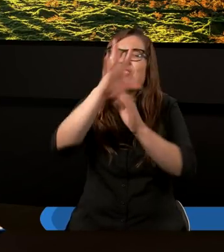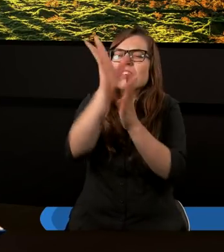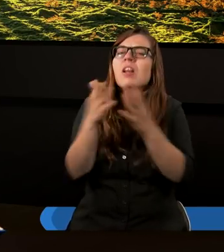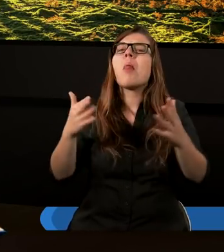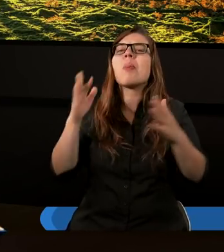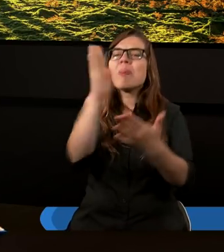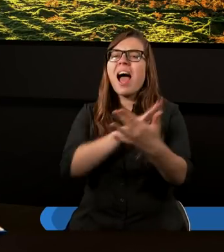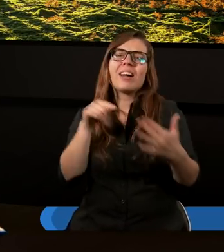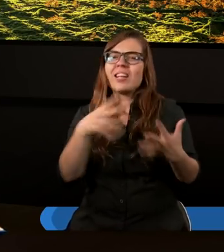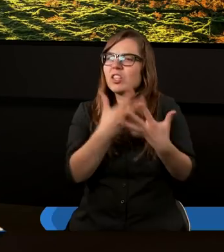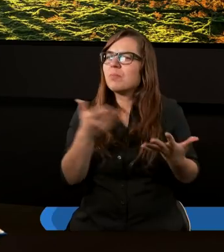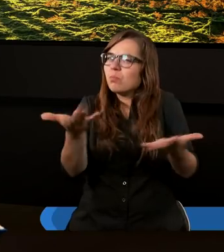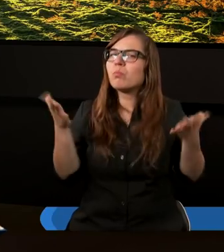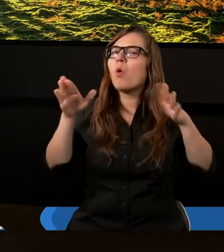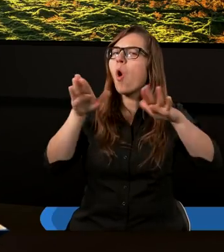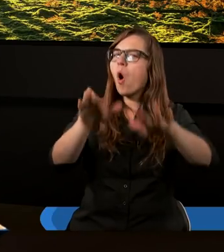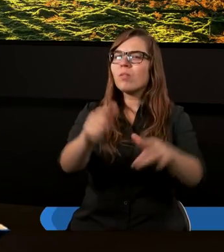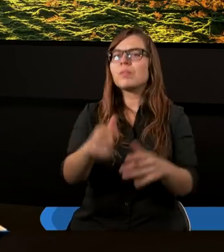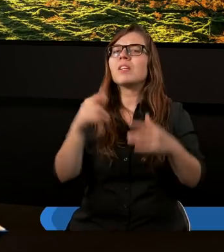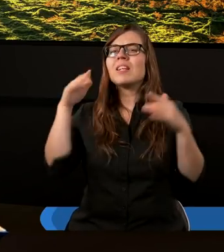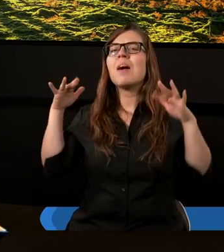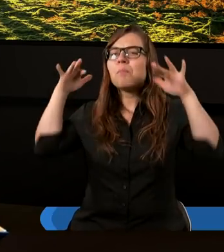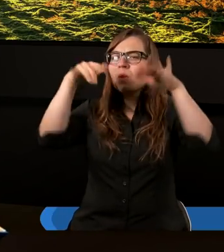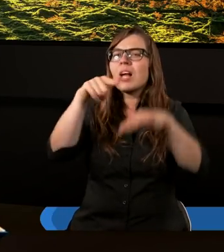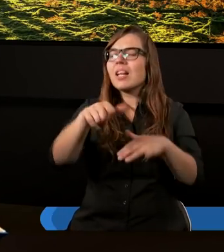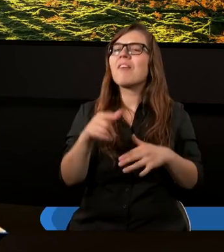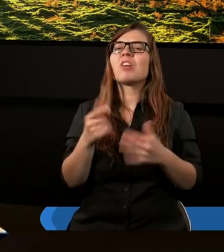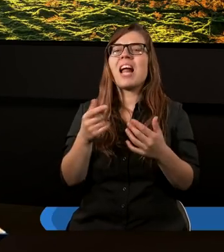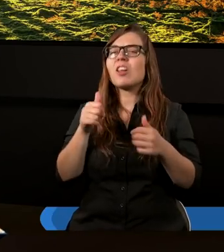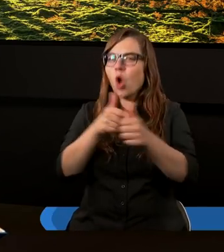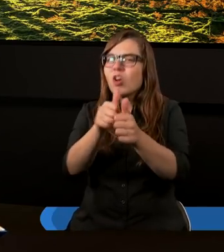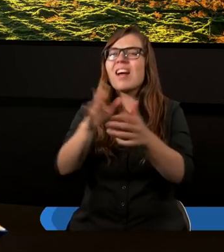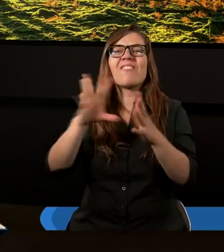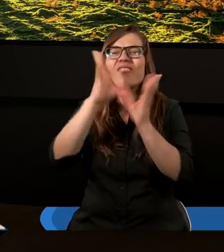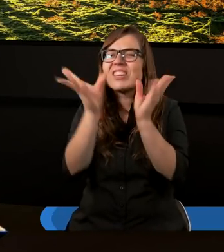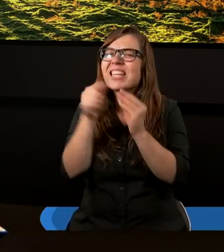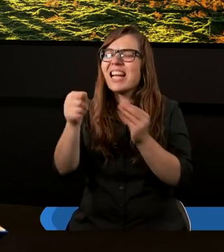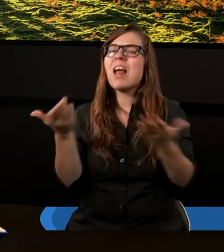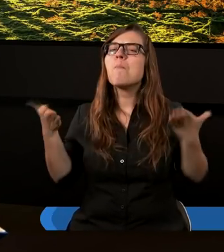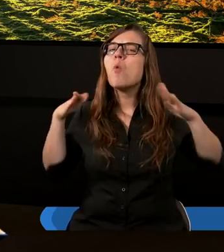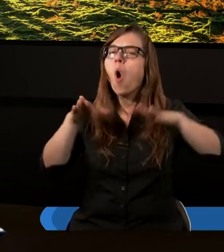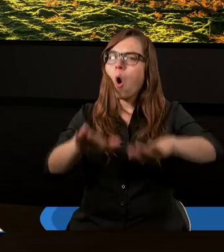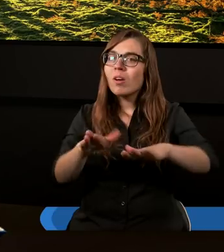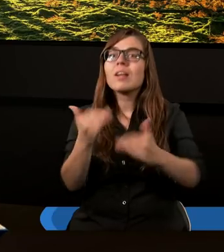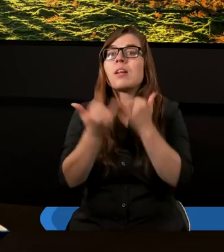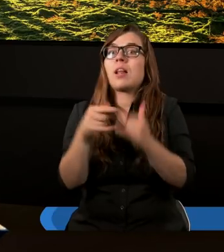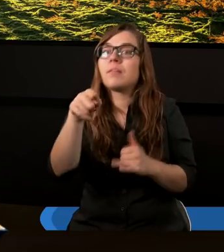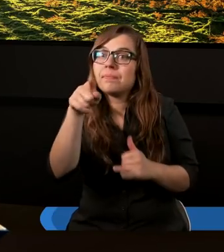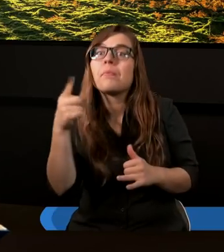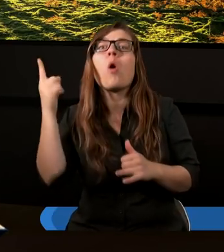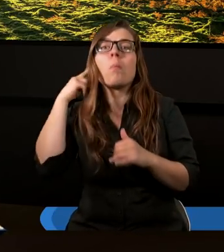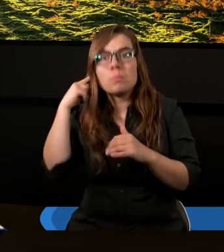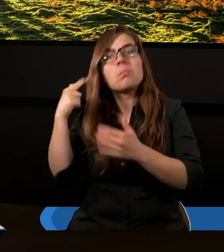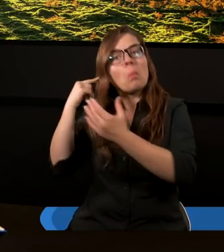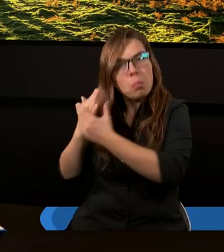narody tej ziemi i spłyną na Ciebie i dosięgną Cię wszystkie te błogosławieństwa, jeżeli usłuchasz